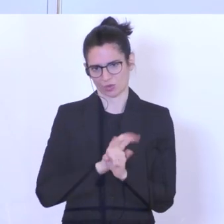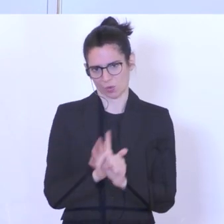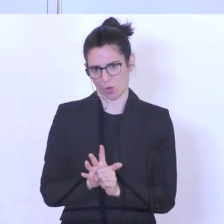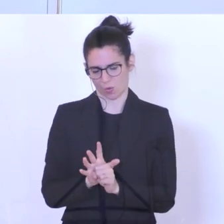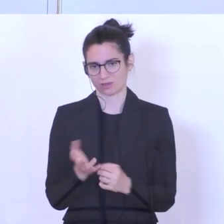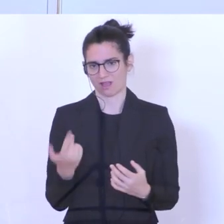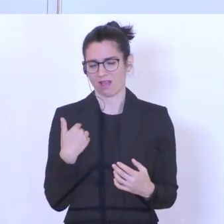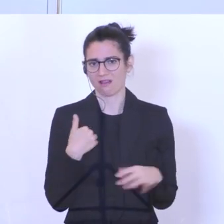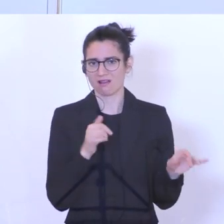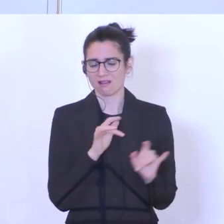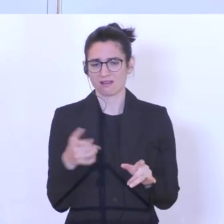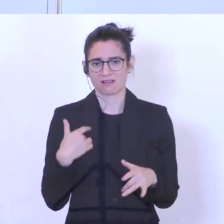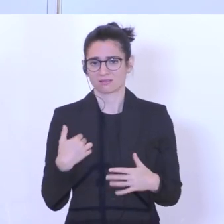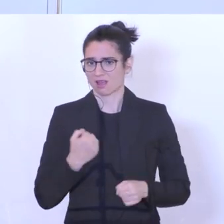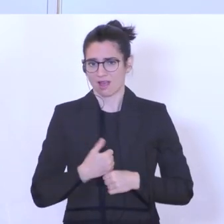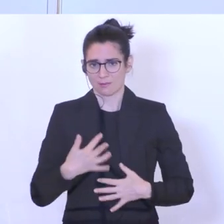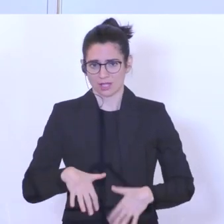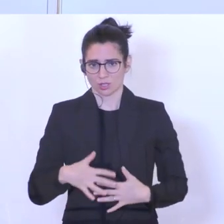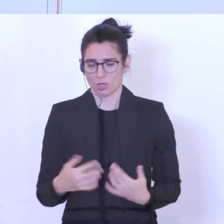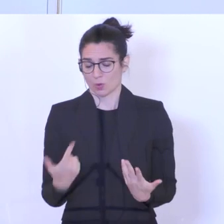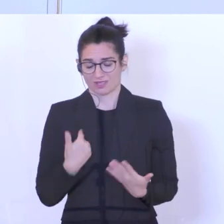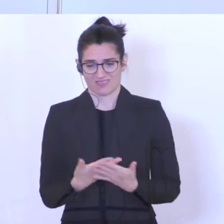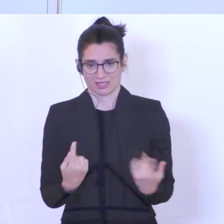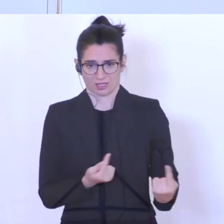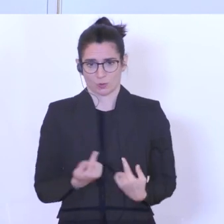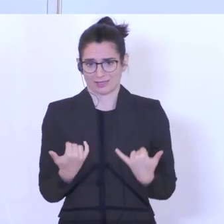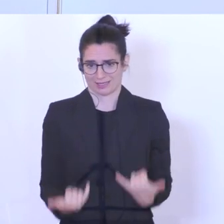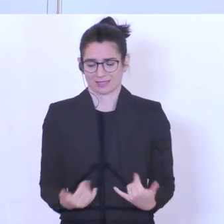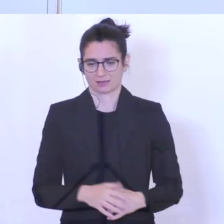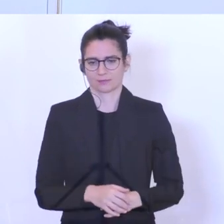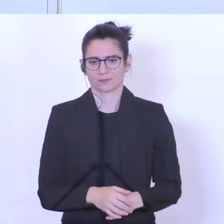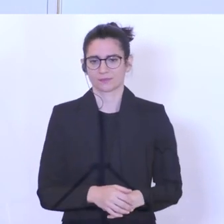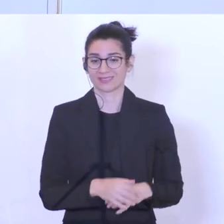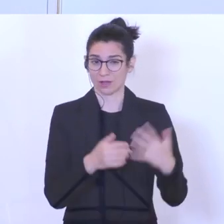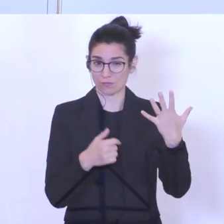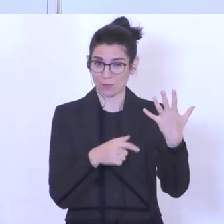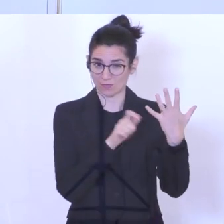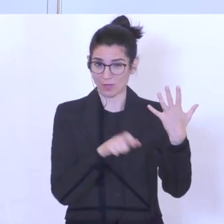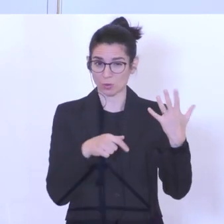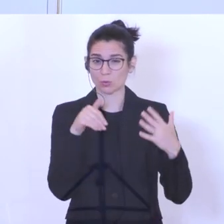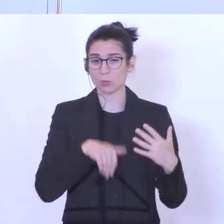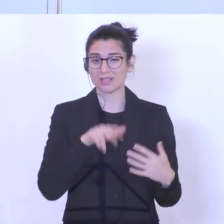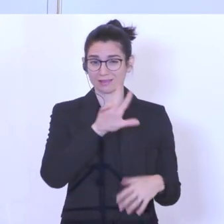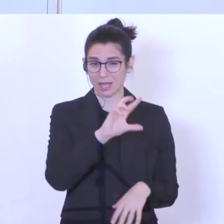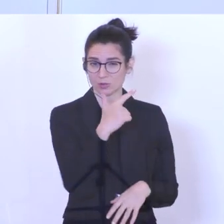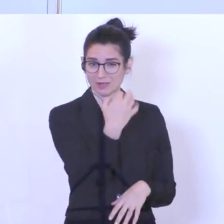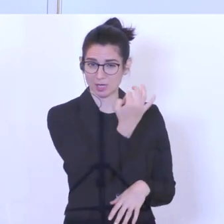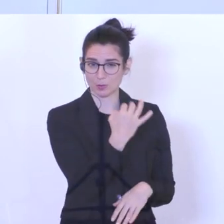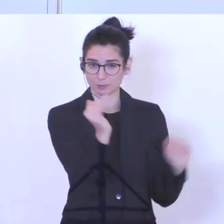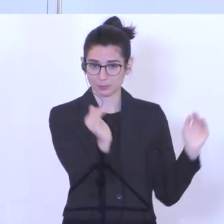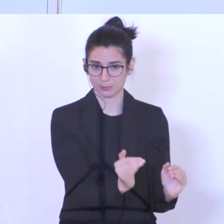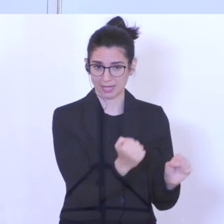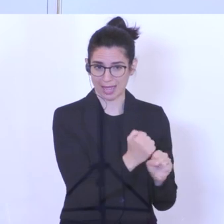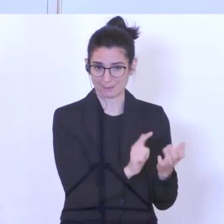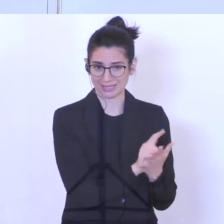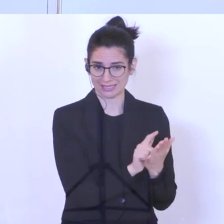-19-Situation. Der Rest musste seine Arbeitszeit um 23 Prozent verkürzen.